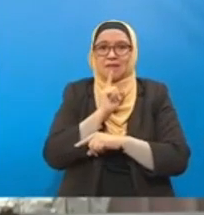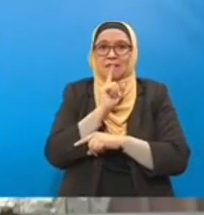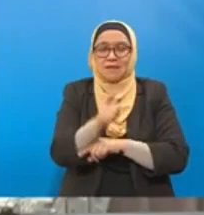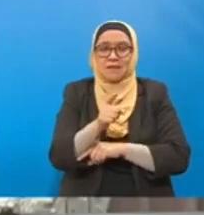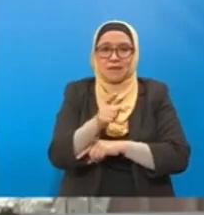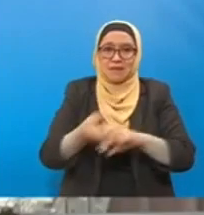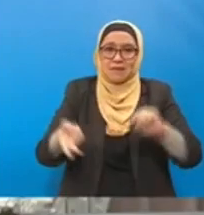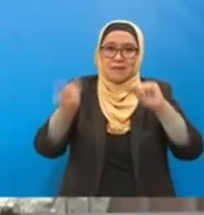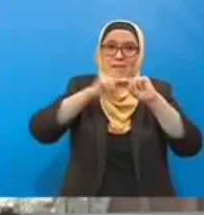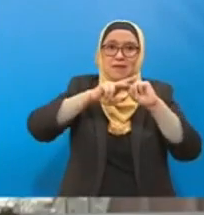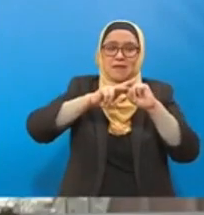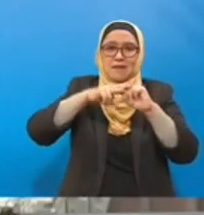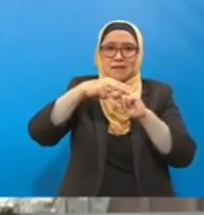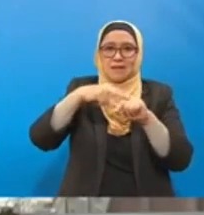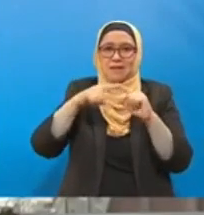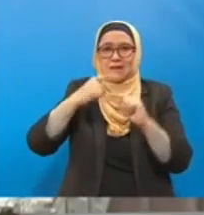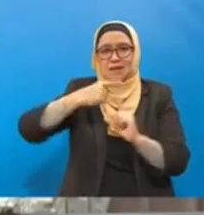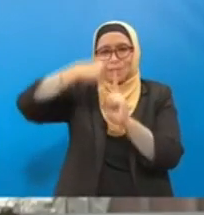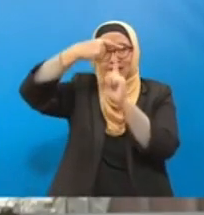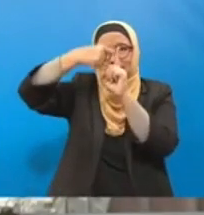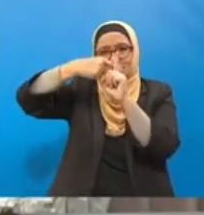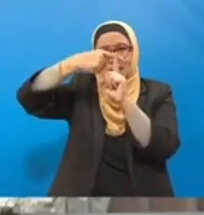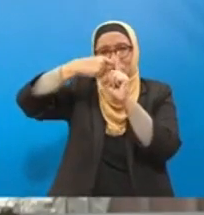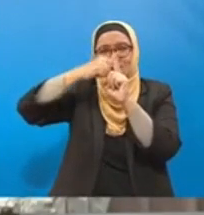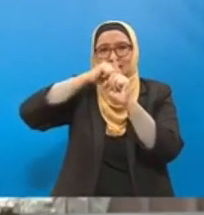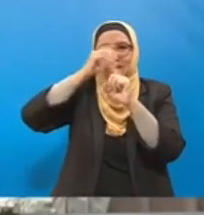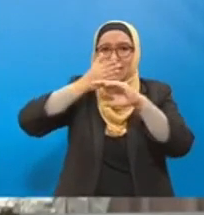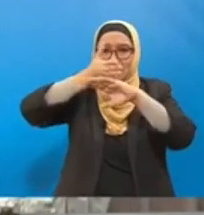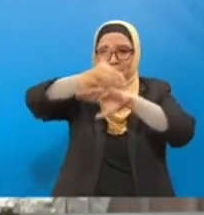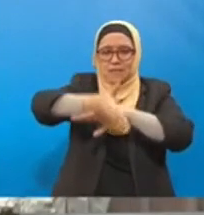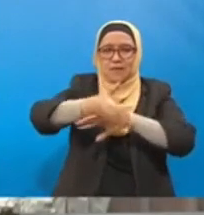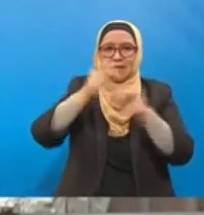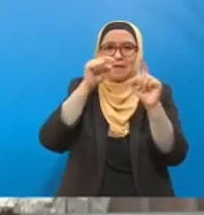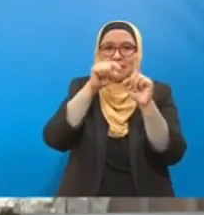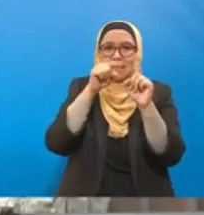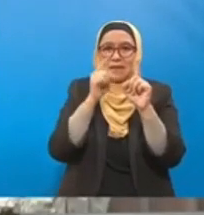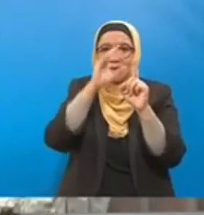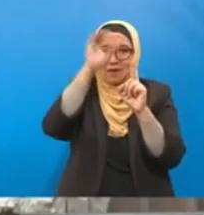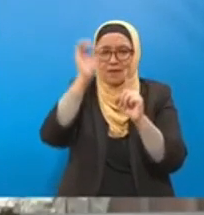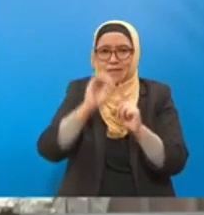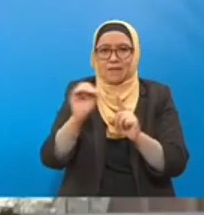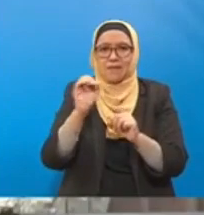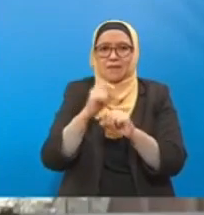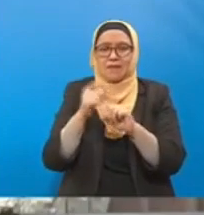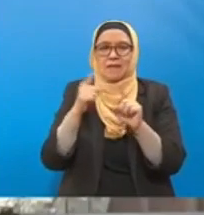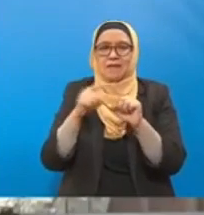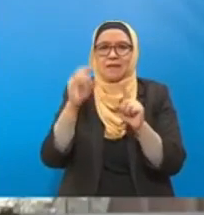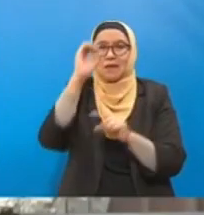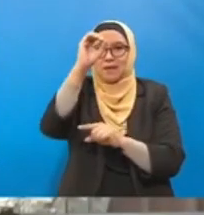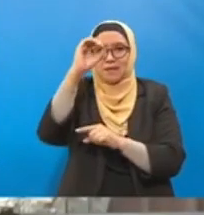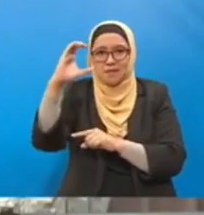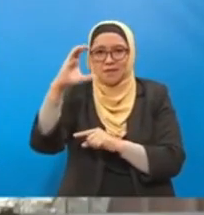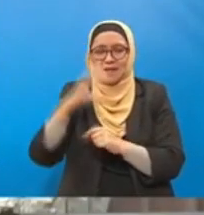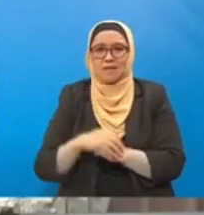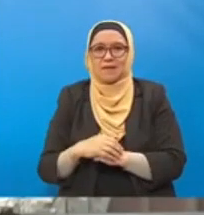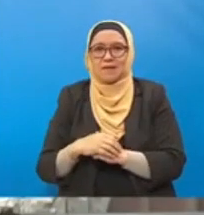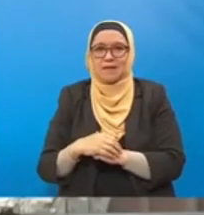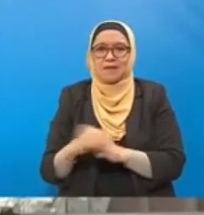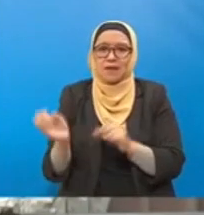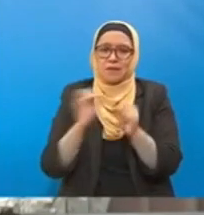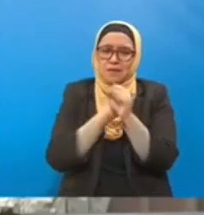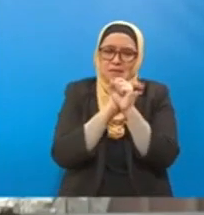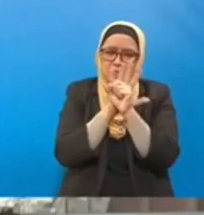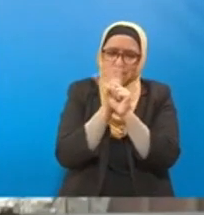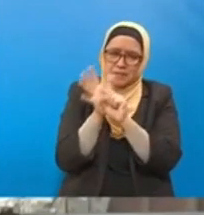darjah Celsius berbanding tahap era pra-industri. Pandemik COVID-19 yang melanda negara dan seluruh